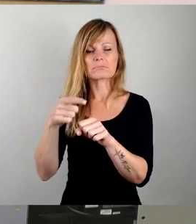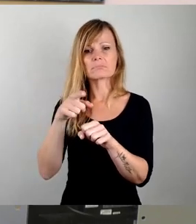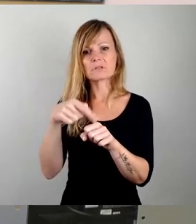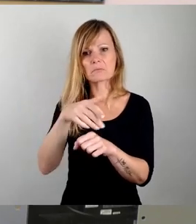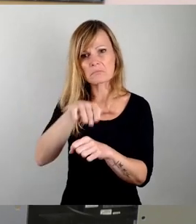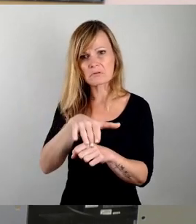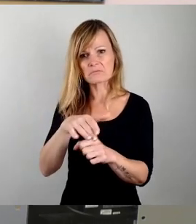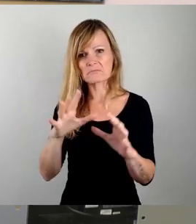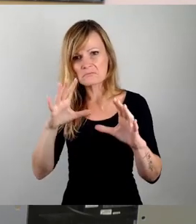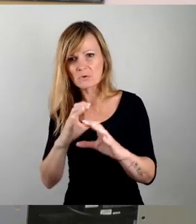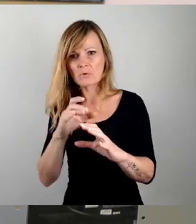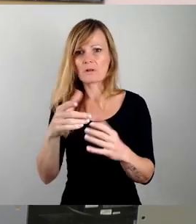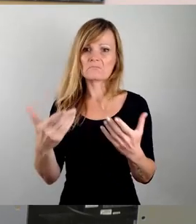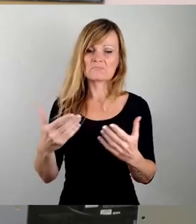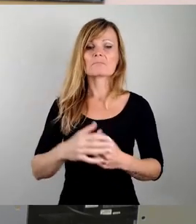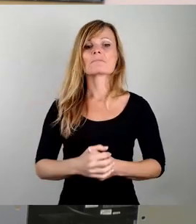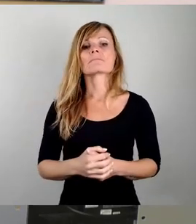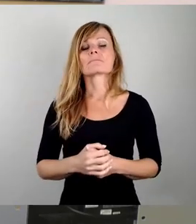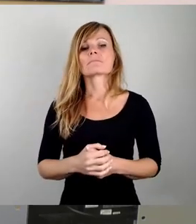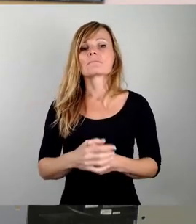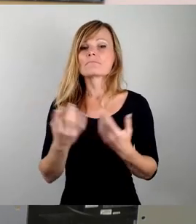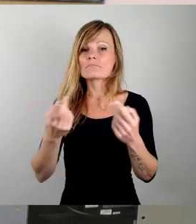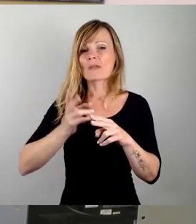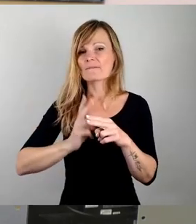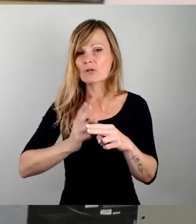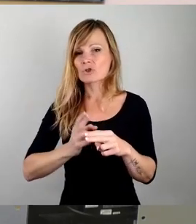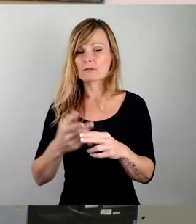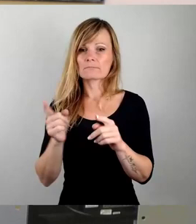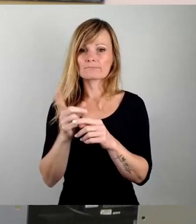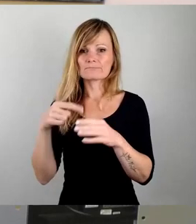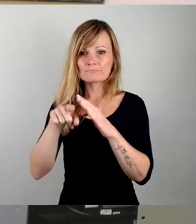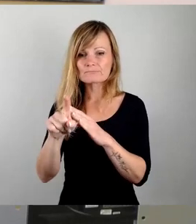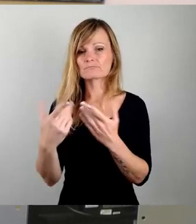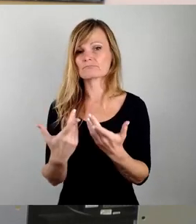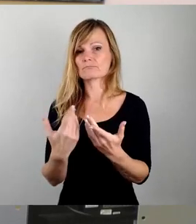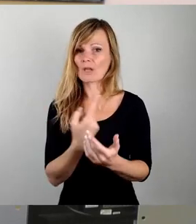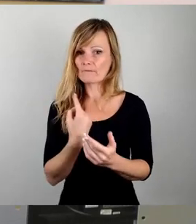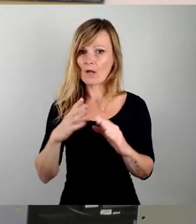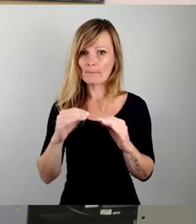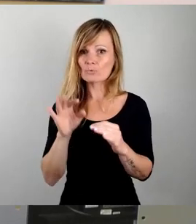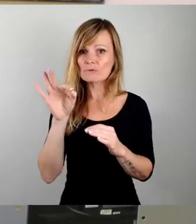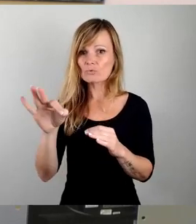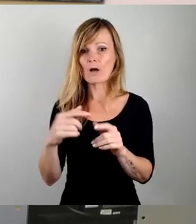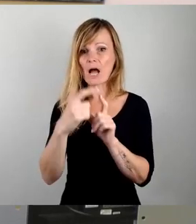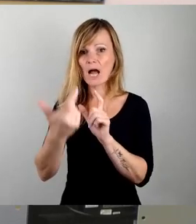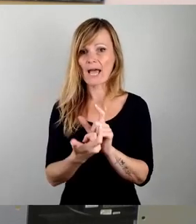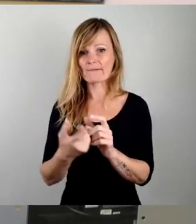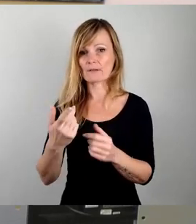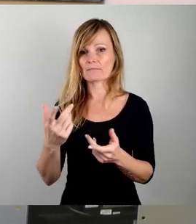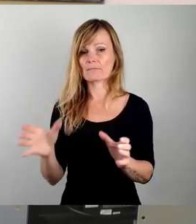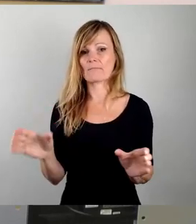Viele von uns nutzen die Garagen, um kleine Reparatoren oder Reifenwechsel durchzuführen, um die